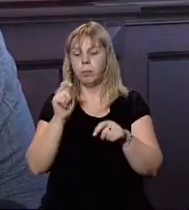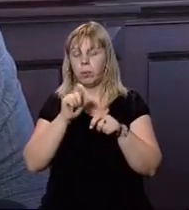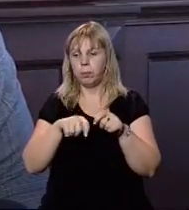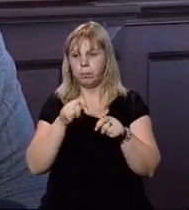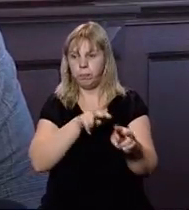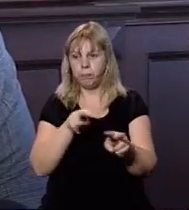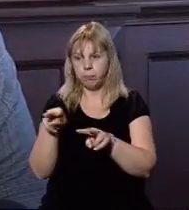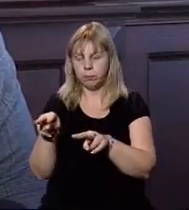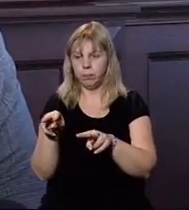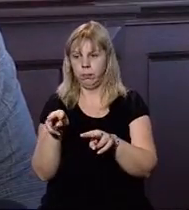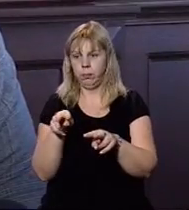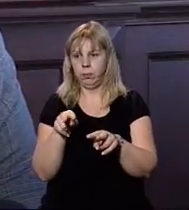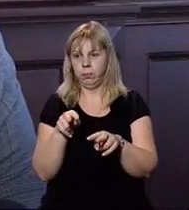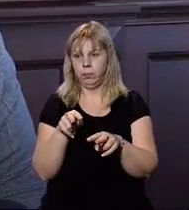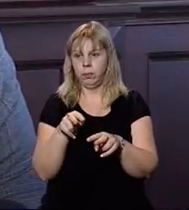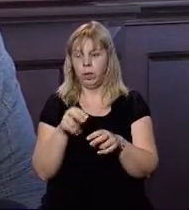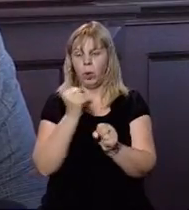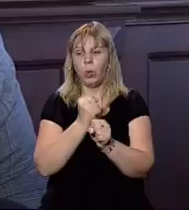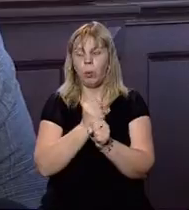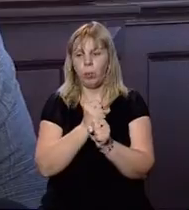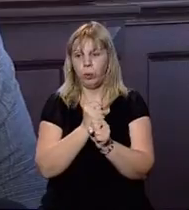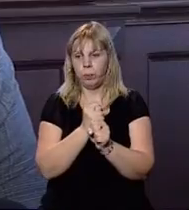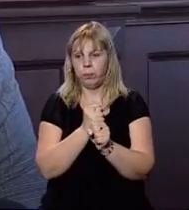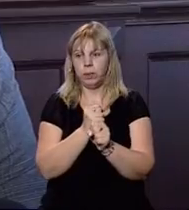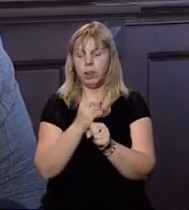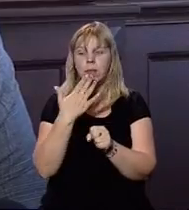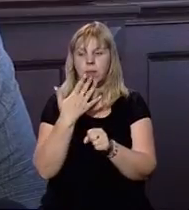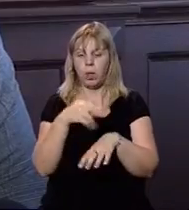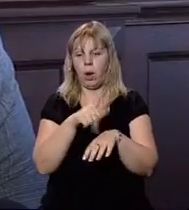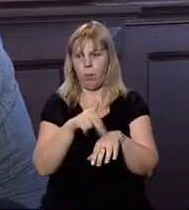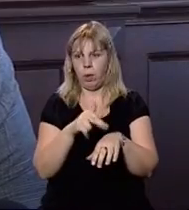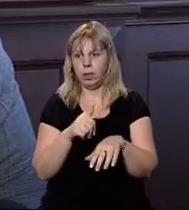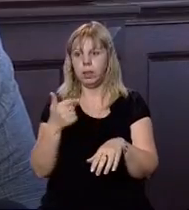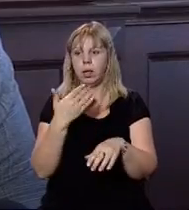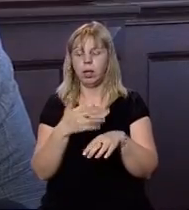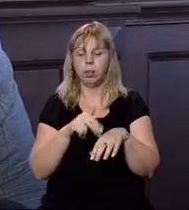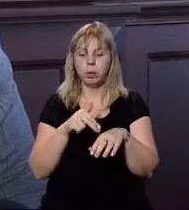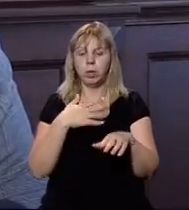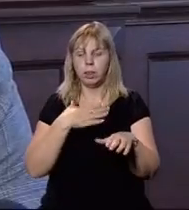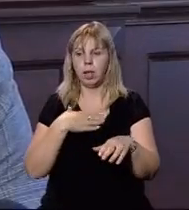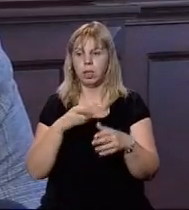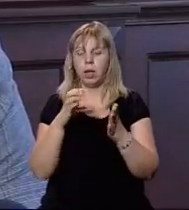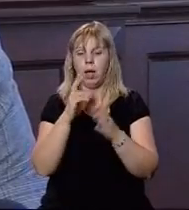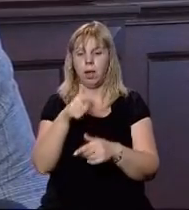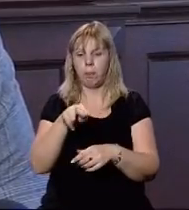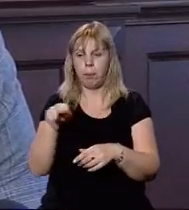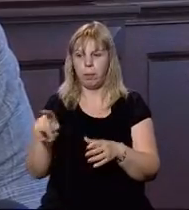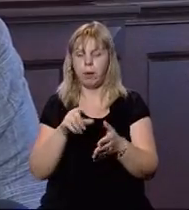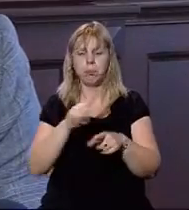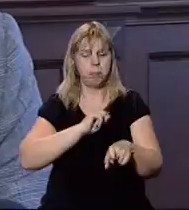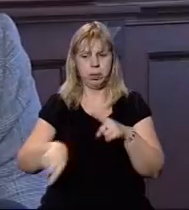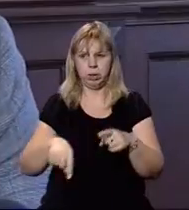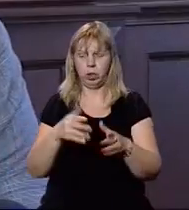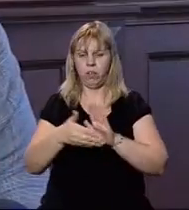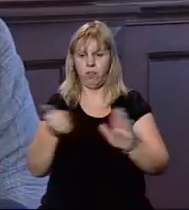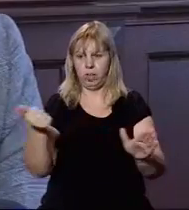роботу національної поліції, патрульної поліції, наших ГРПП, швидкість реагування